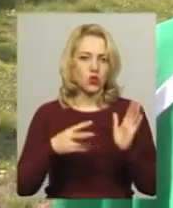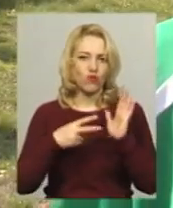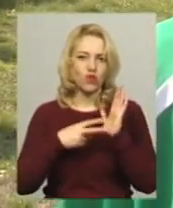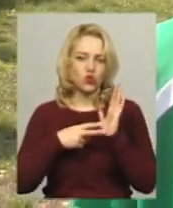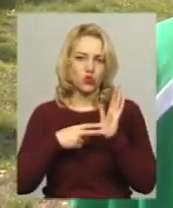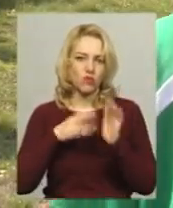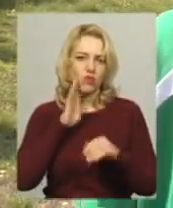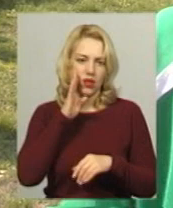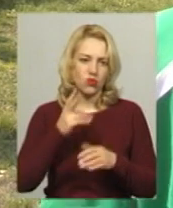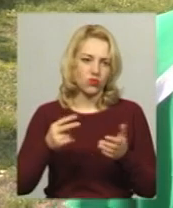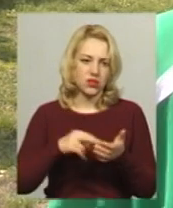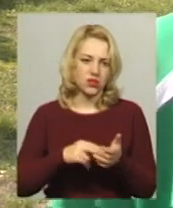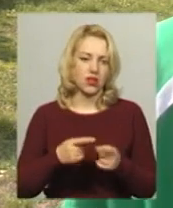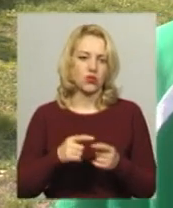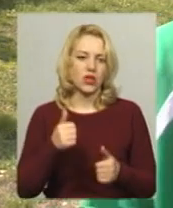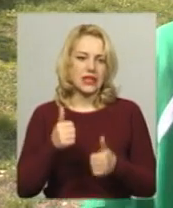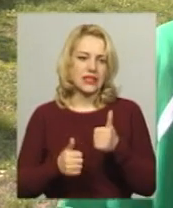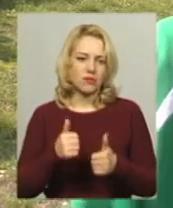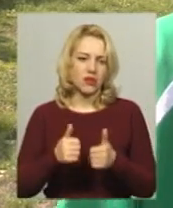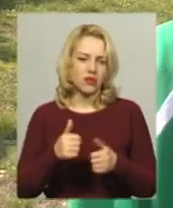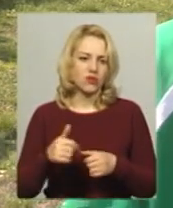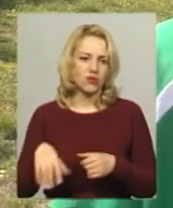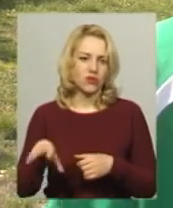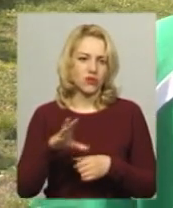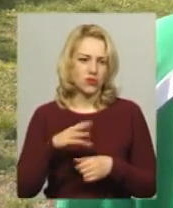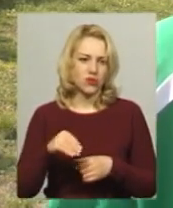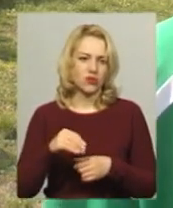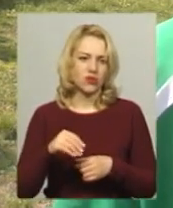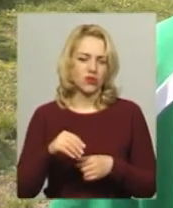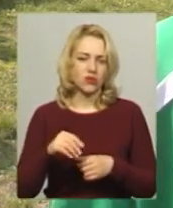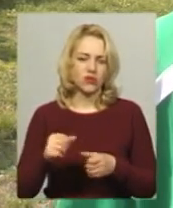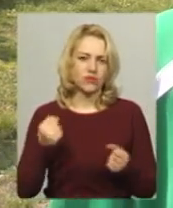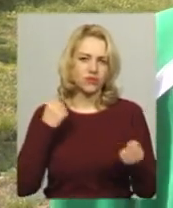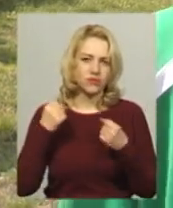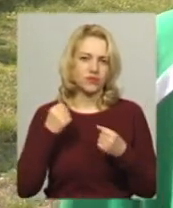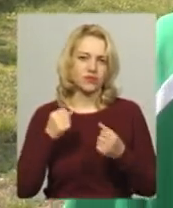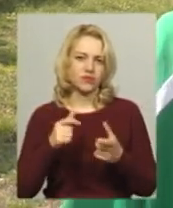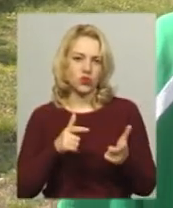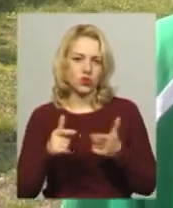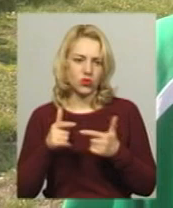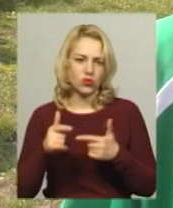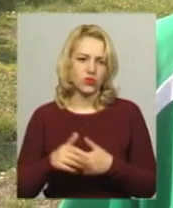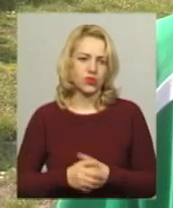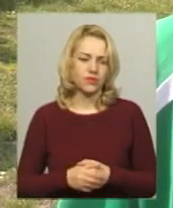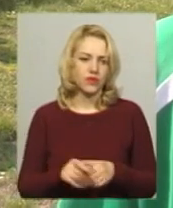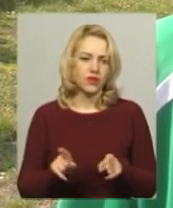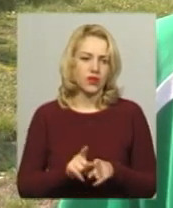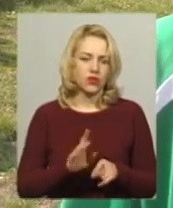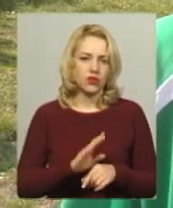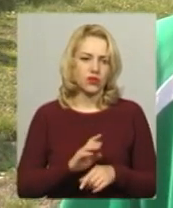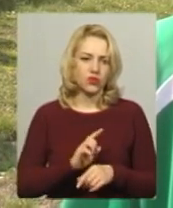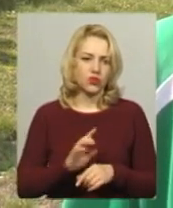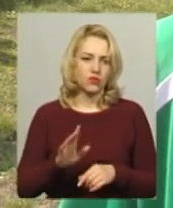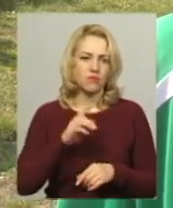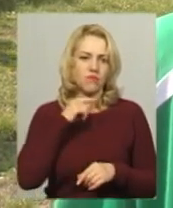До змагання стираю все, розминаюся впевнено, так, щоб не розтягнути